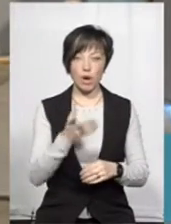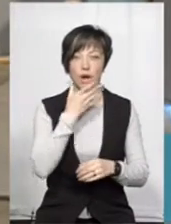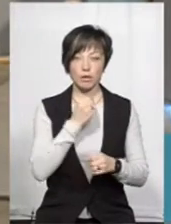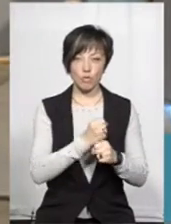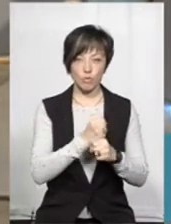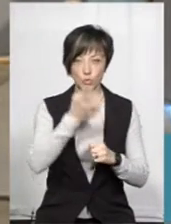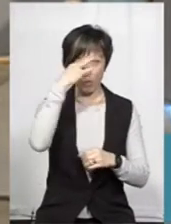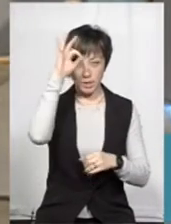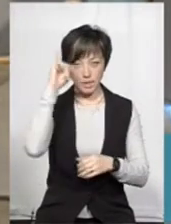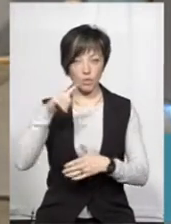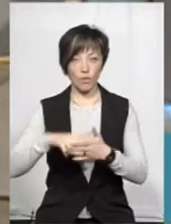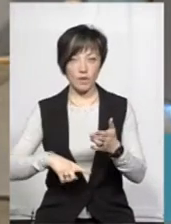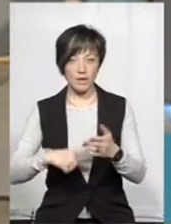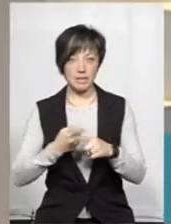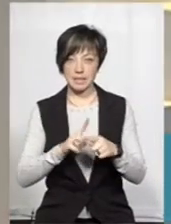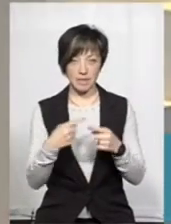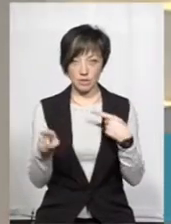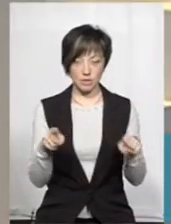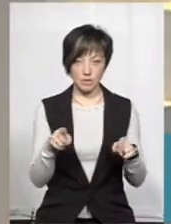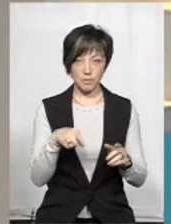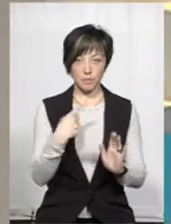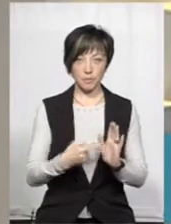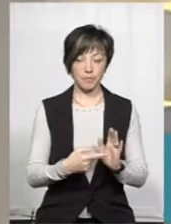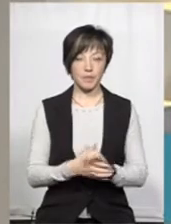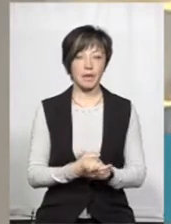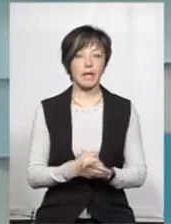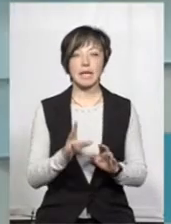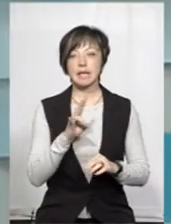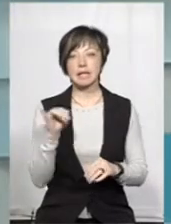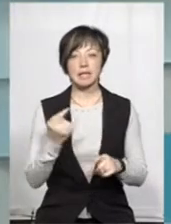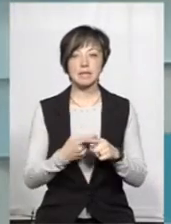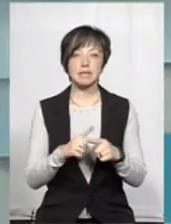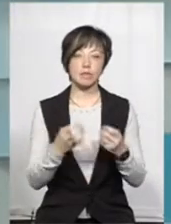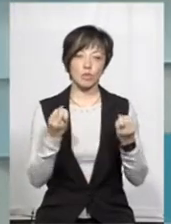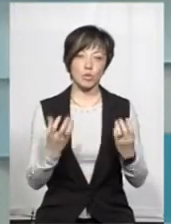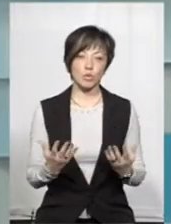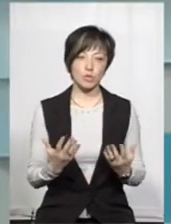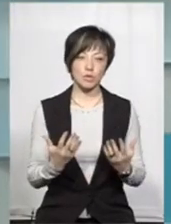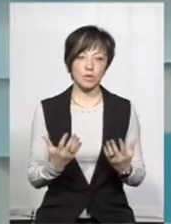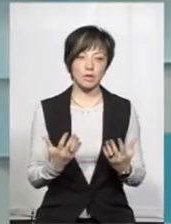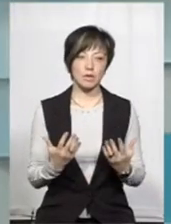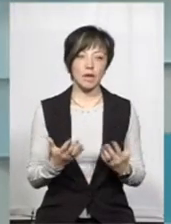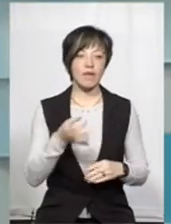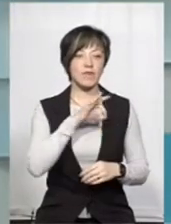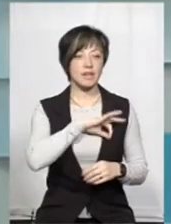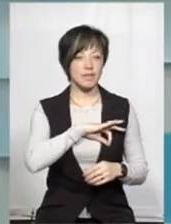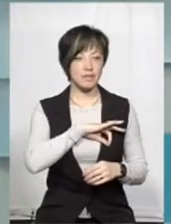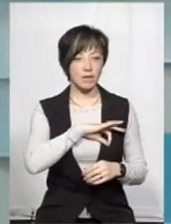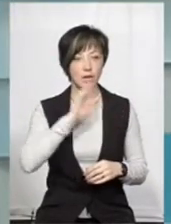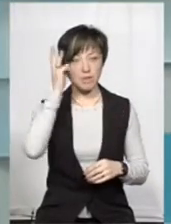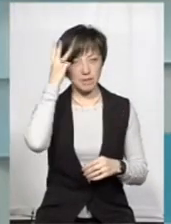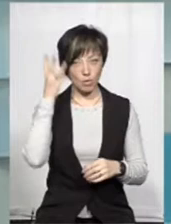гарна робота поліції і довіра до неї – це різні категорії? Ні, це просто, як немає, ефективність.